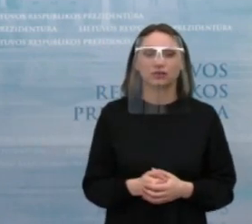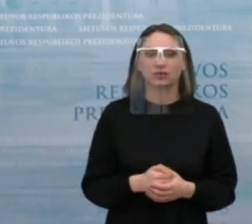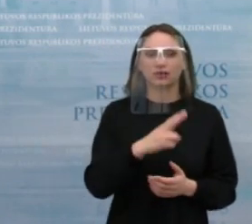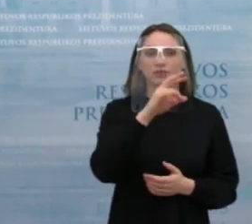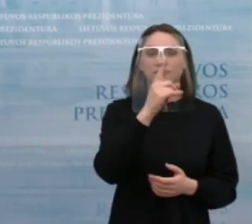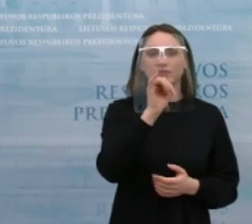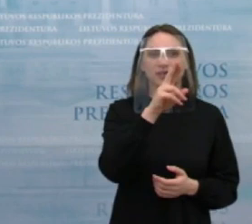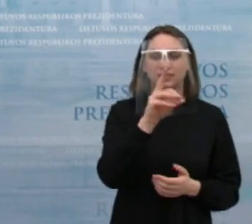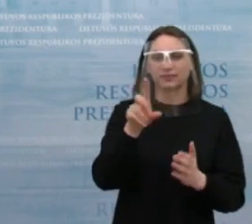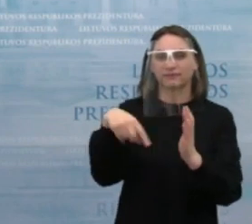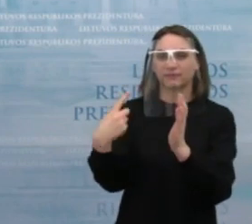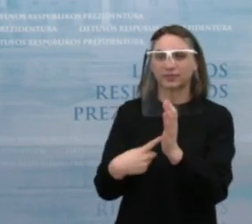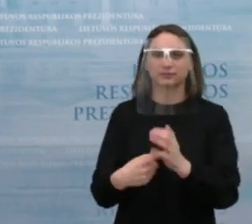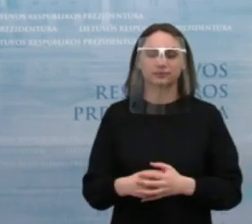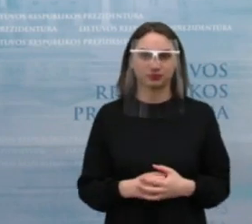mvienas, prašau, Simoną.